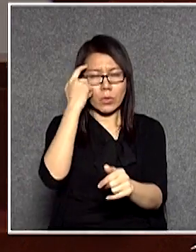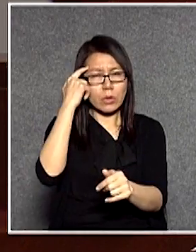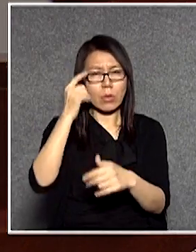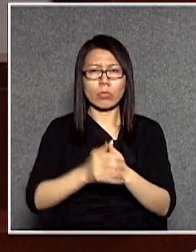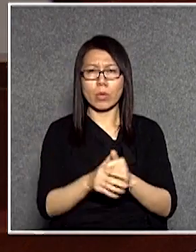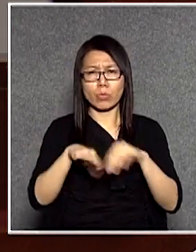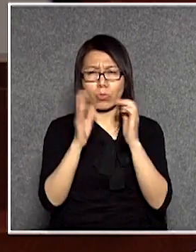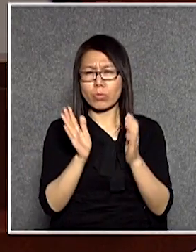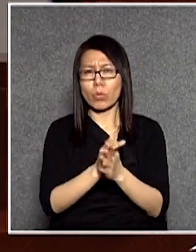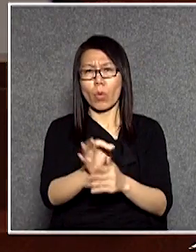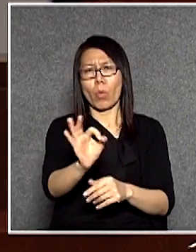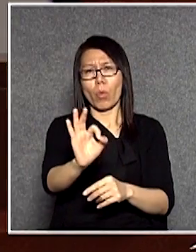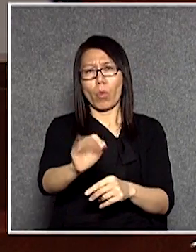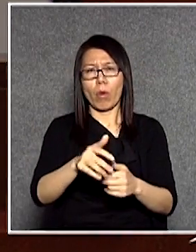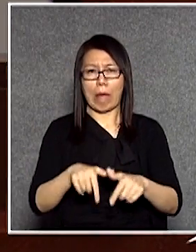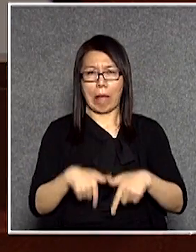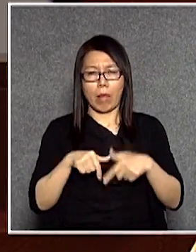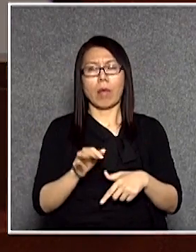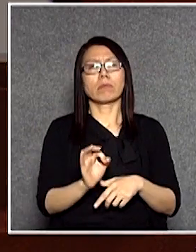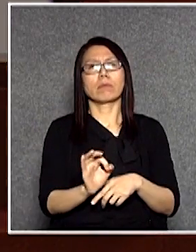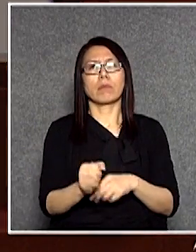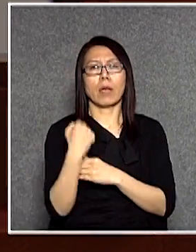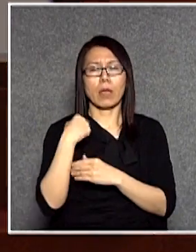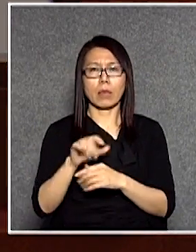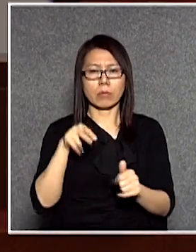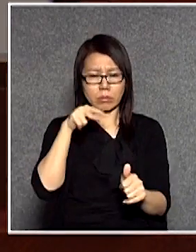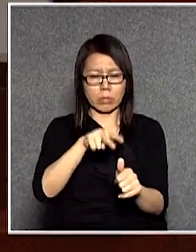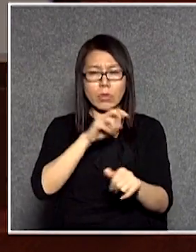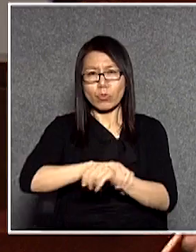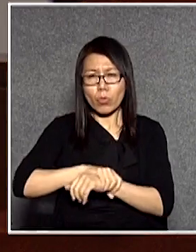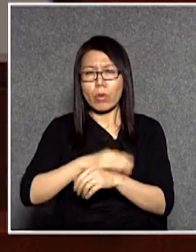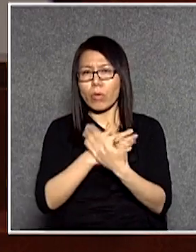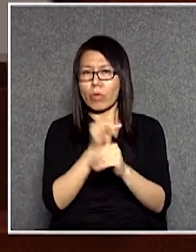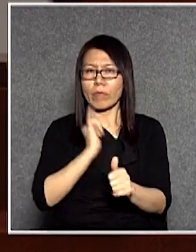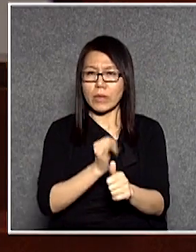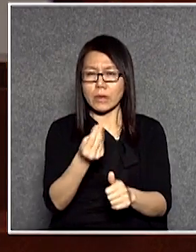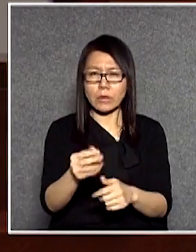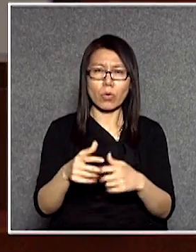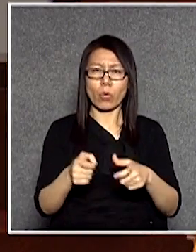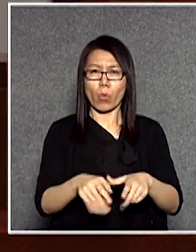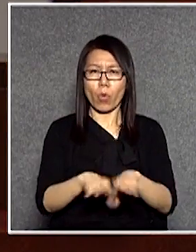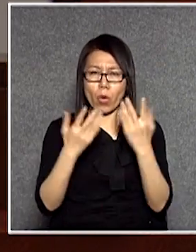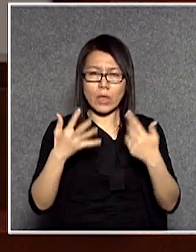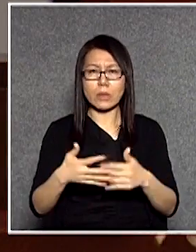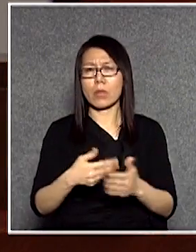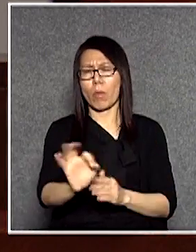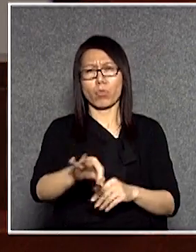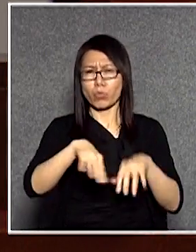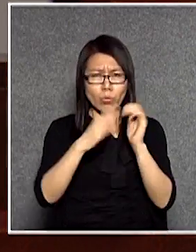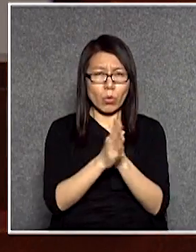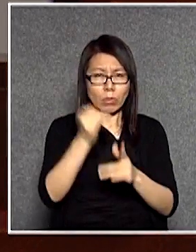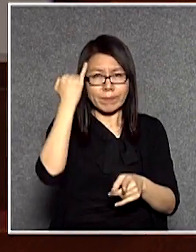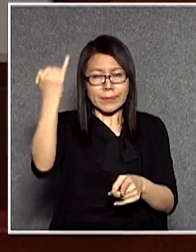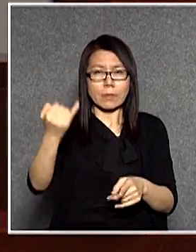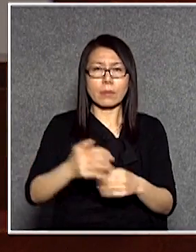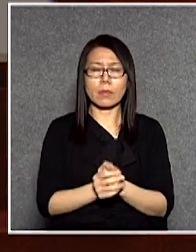完全沒有任何阻嚇力的又沒有檢控又沒有罰款又沒有主動公開這件事大家都不知道如果不是